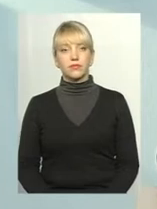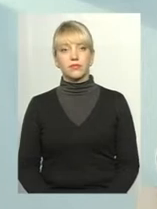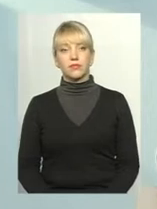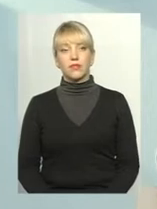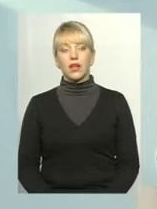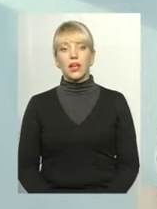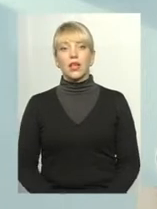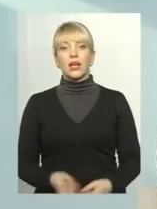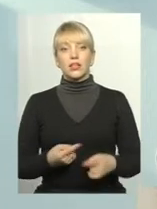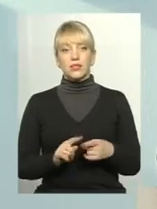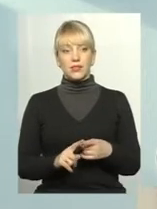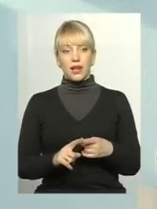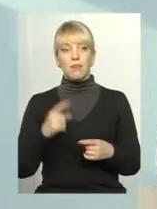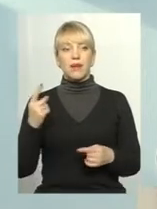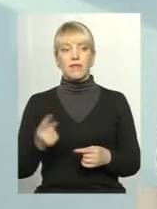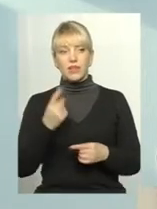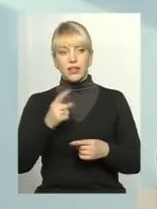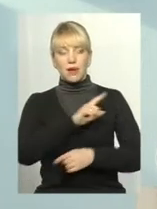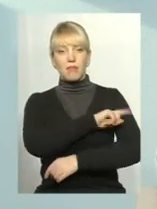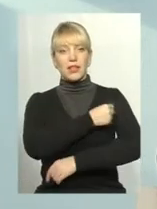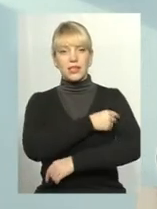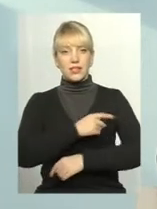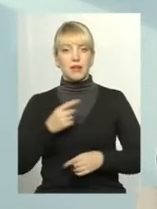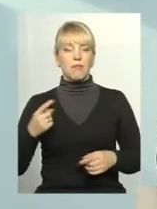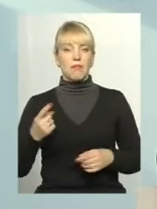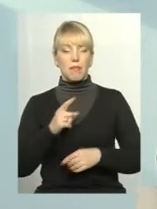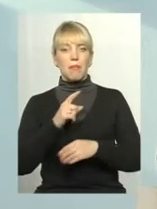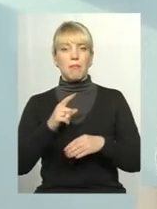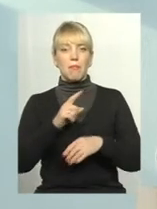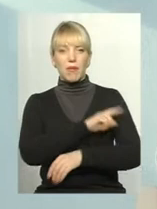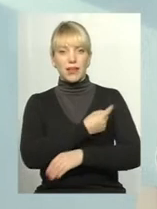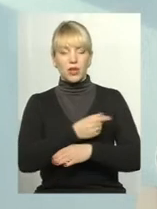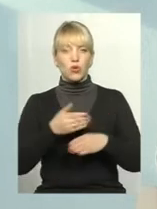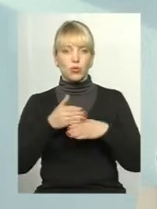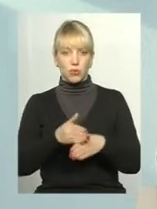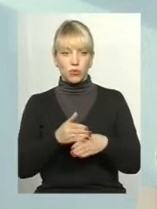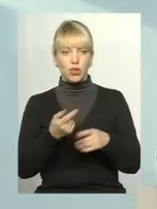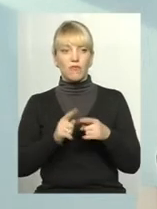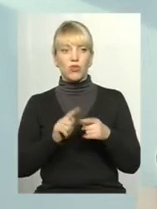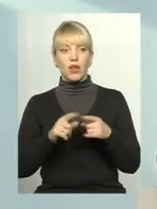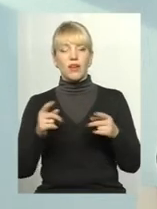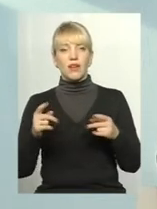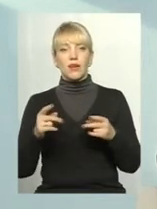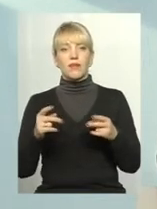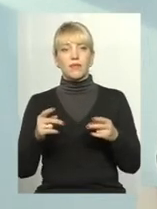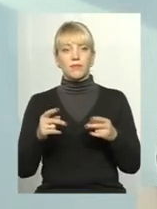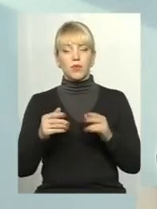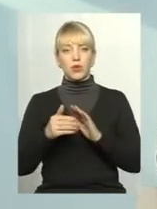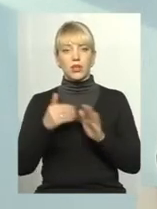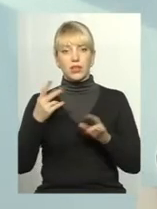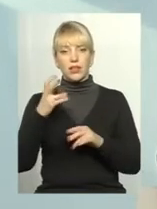Це первинна медицина, первинна медико-санітарна допомога, вона виконана, по-перше,